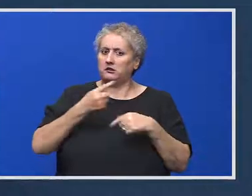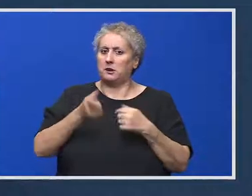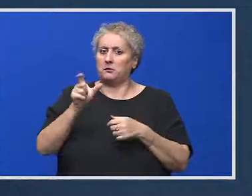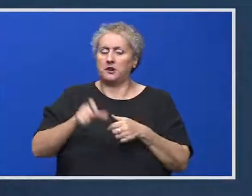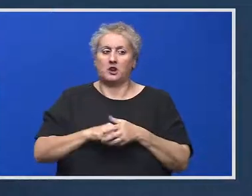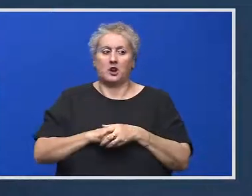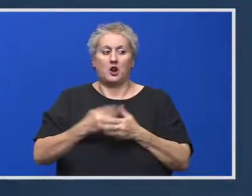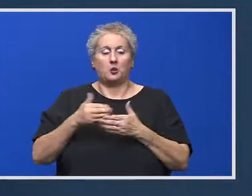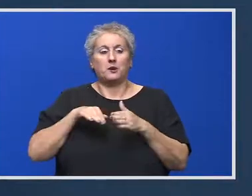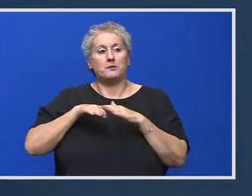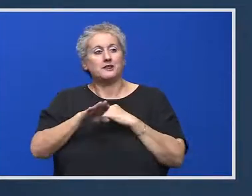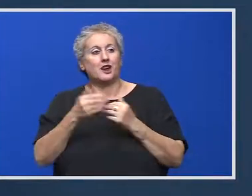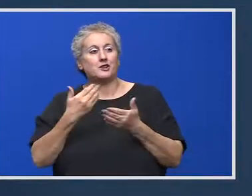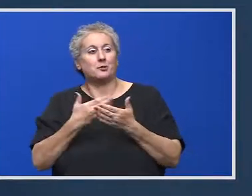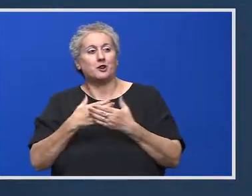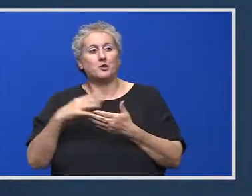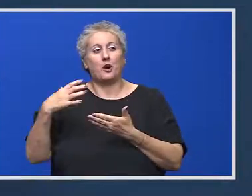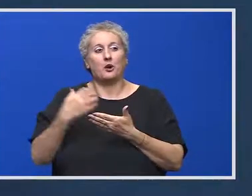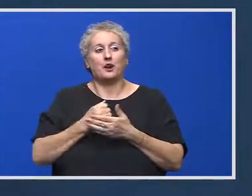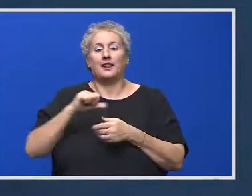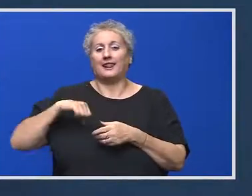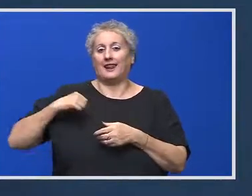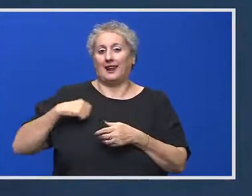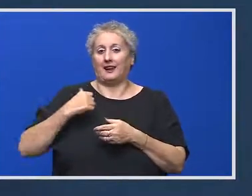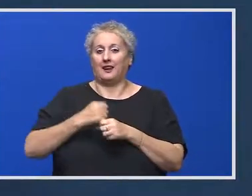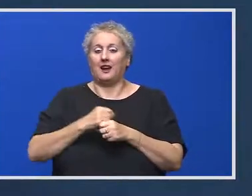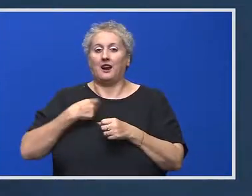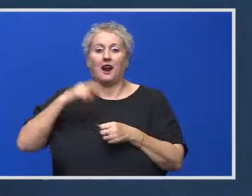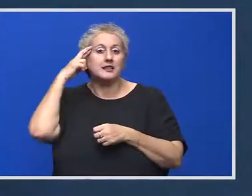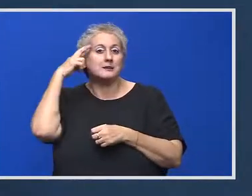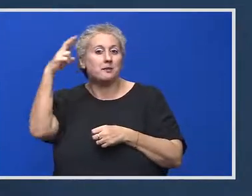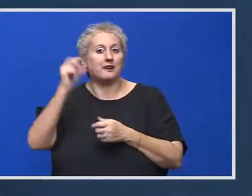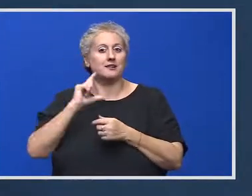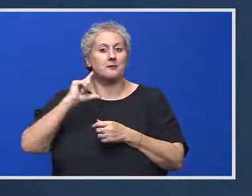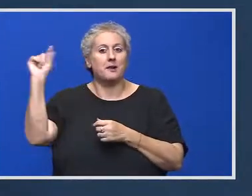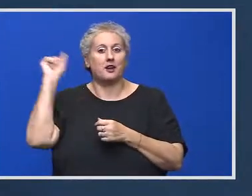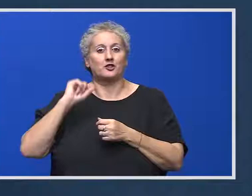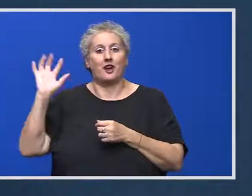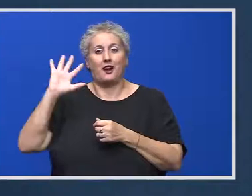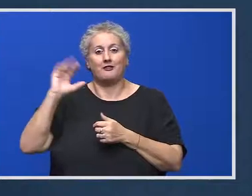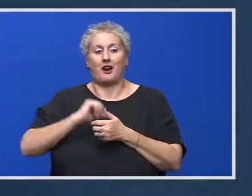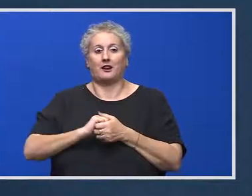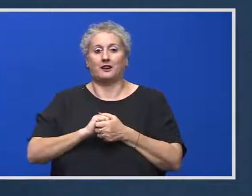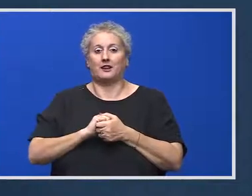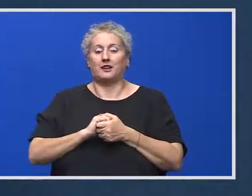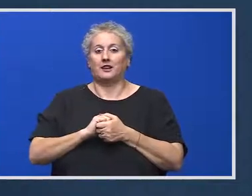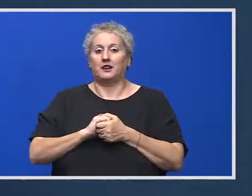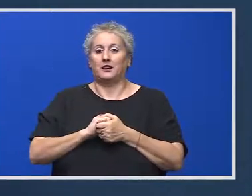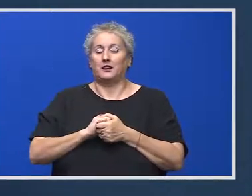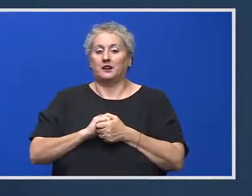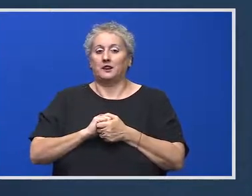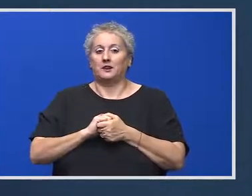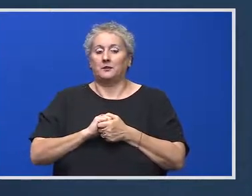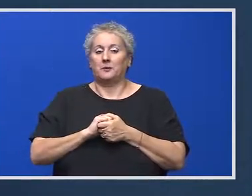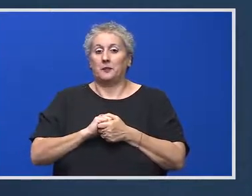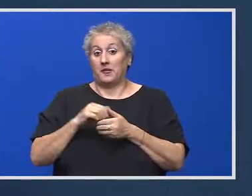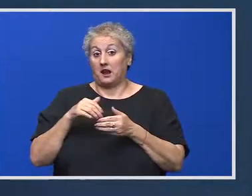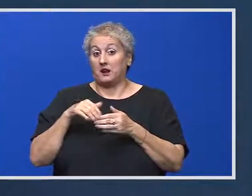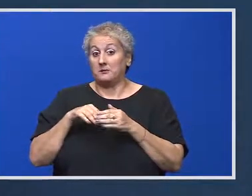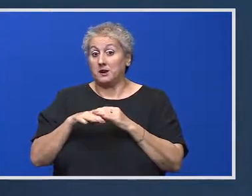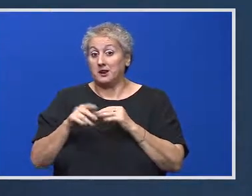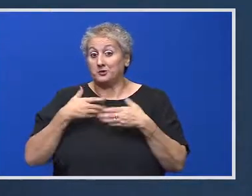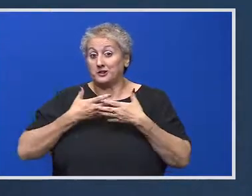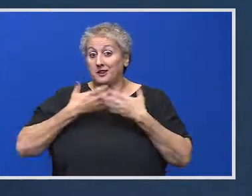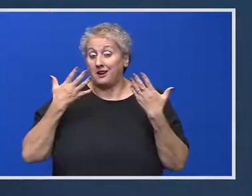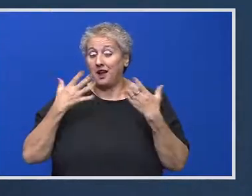Și un mesaj pentru tinerii care încă speră să plece din afară, apropo de exodul creierilor. Mesajul este clar.